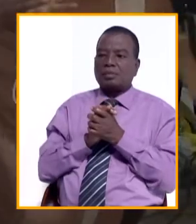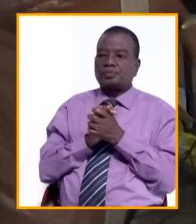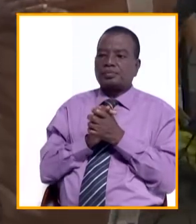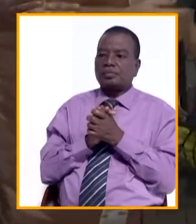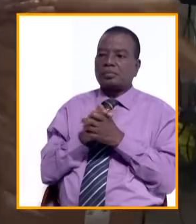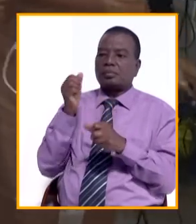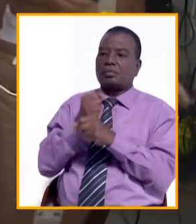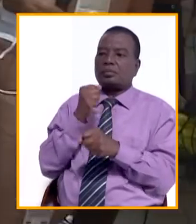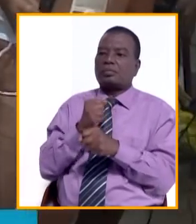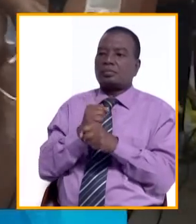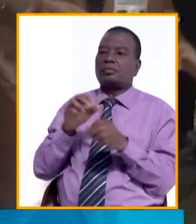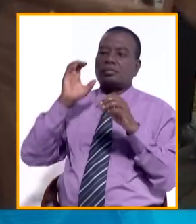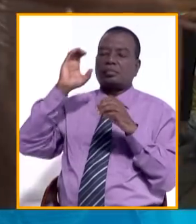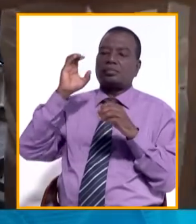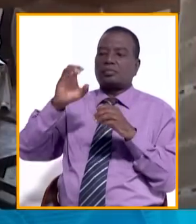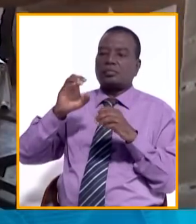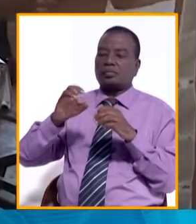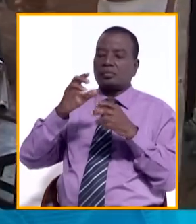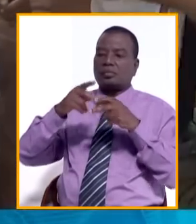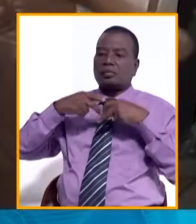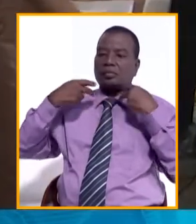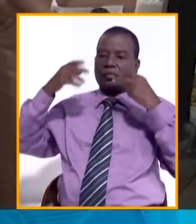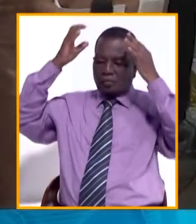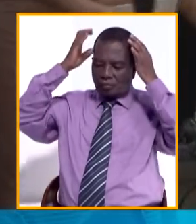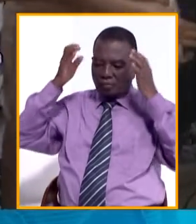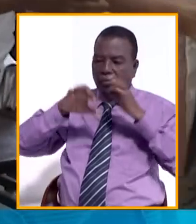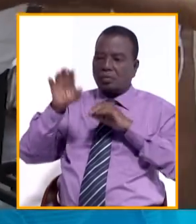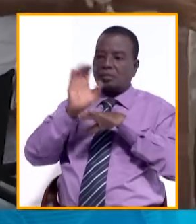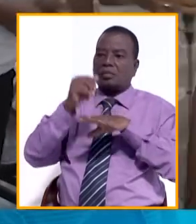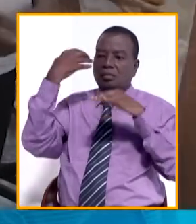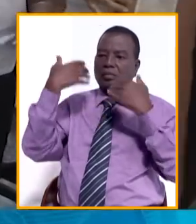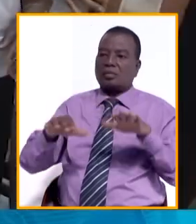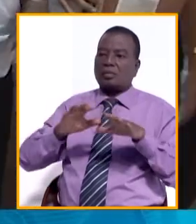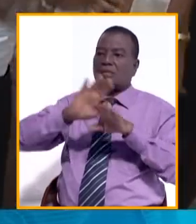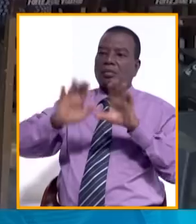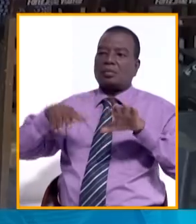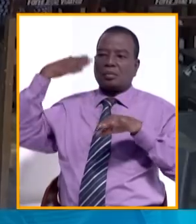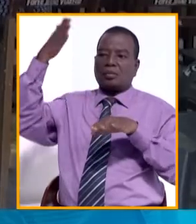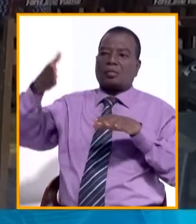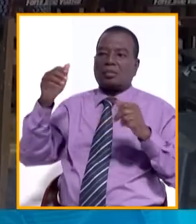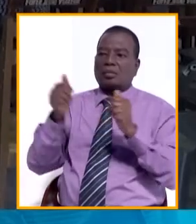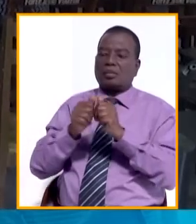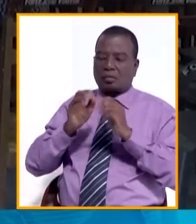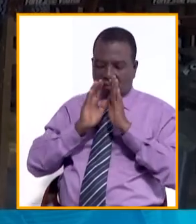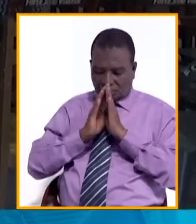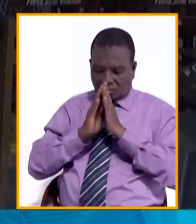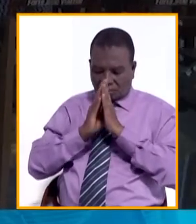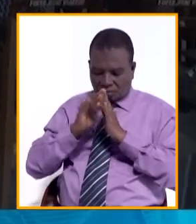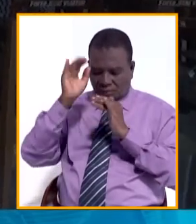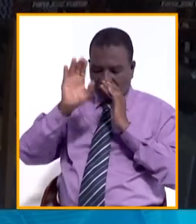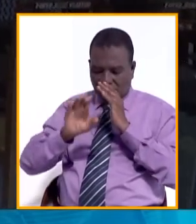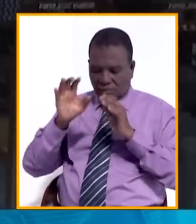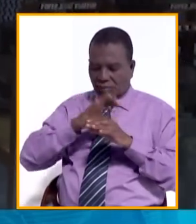Les travaux de la conférence des évêques de Côte d'Ivoire prennent fin dimanche prochain avec une messe de clôture